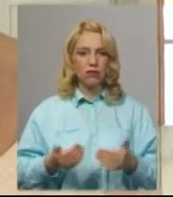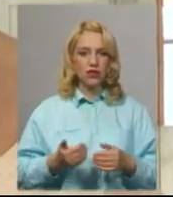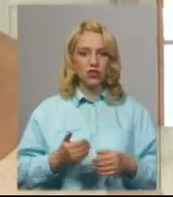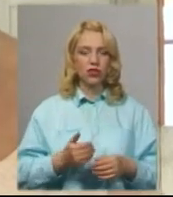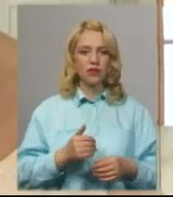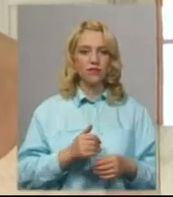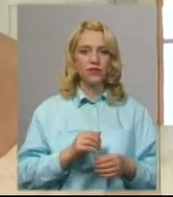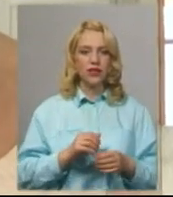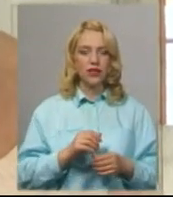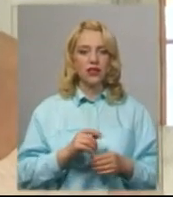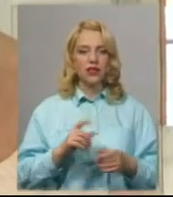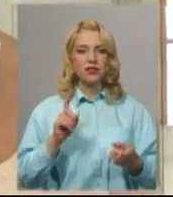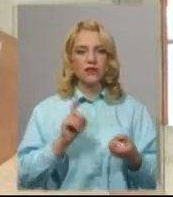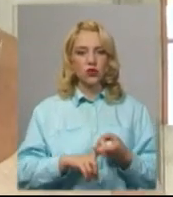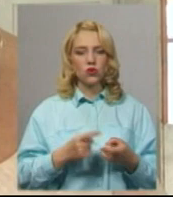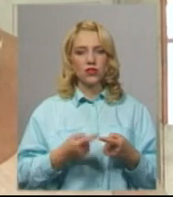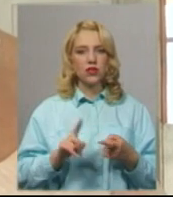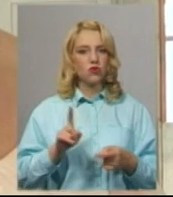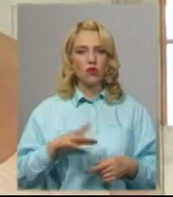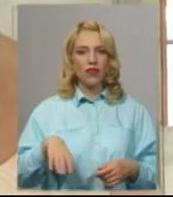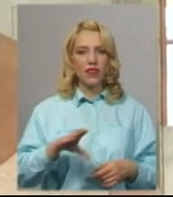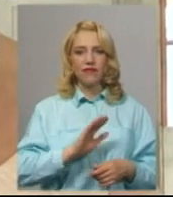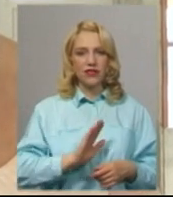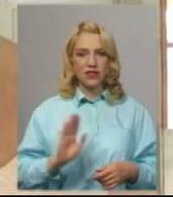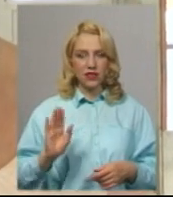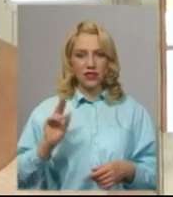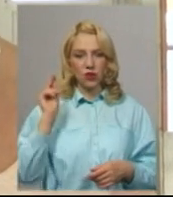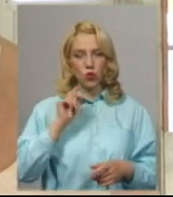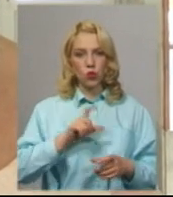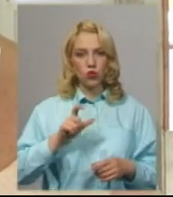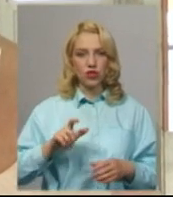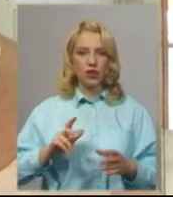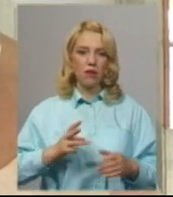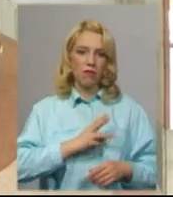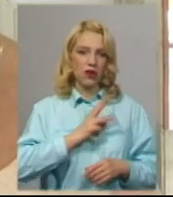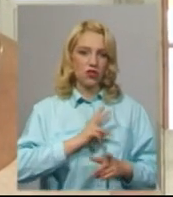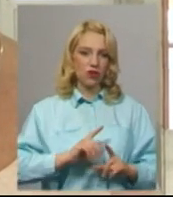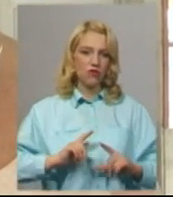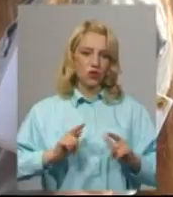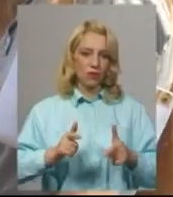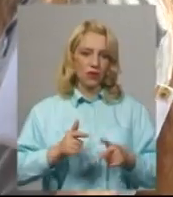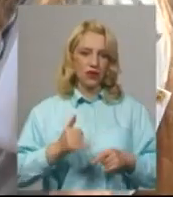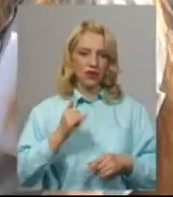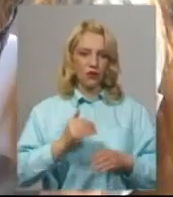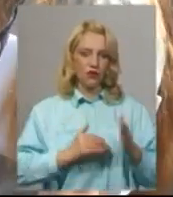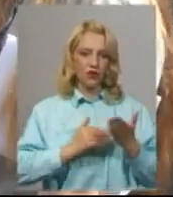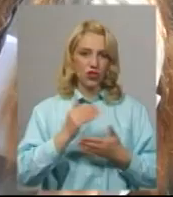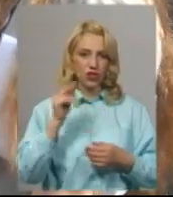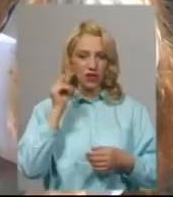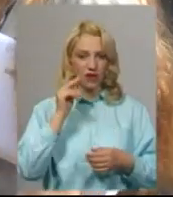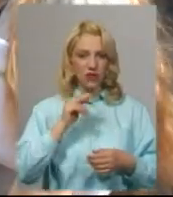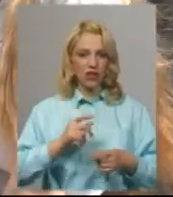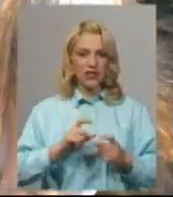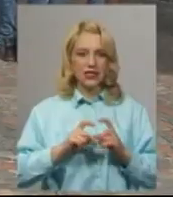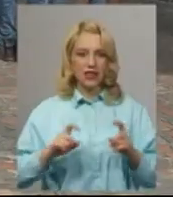ЗНО. В зв'язку з тим, що не всі учні бажають вступати в вищі навчальні заклади. Не з'явились на пункт